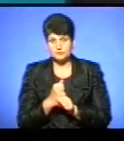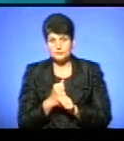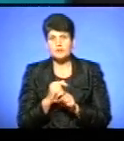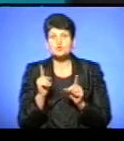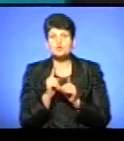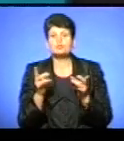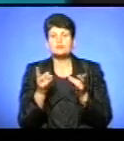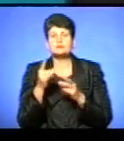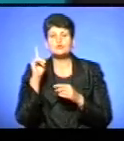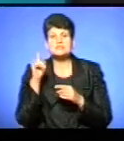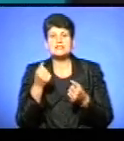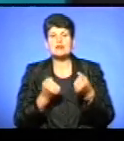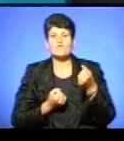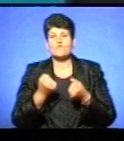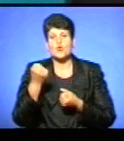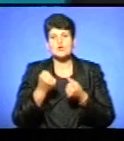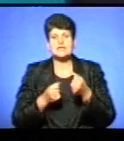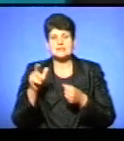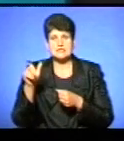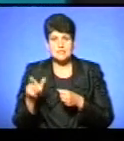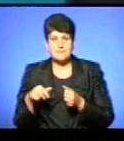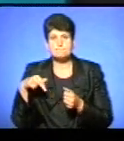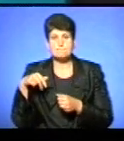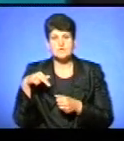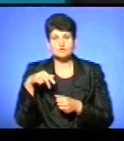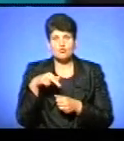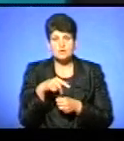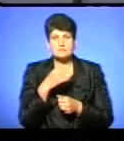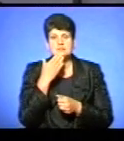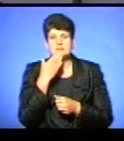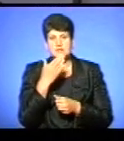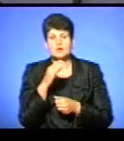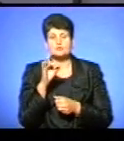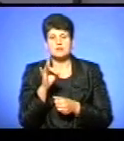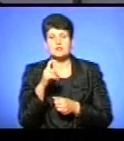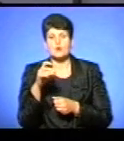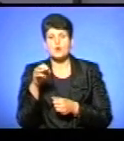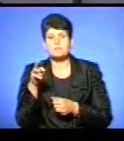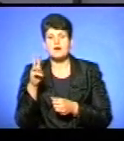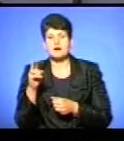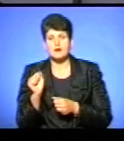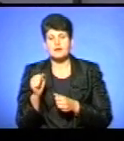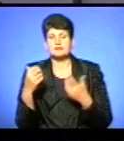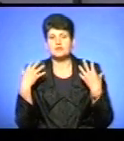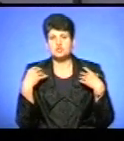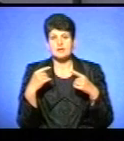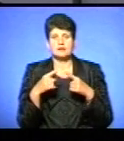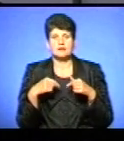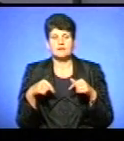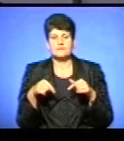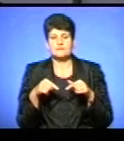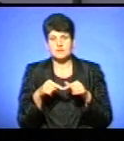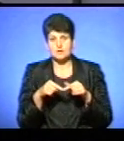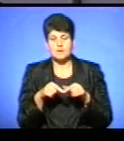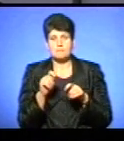що потрібно знати водіям та пішоходам, запитаємо Руслана Хом'яка, начальника відділу адмінпрактики управління